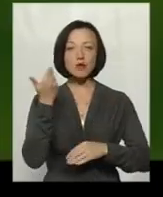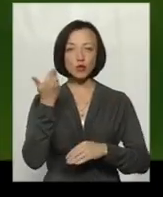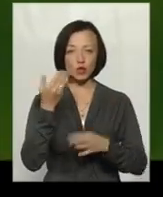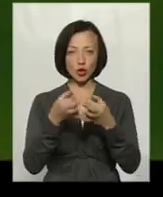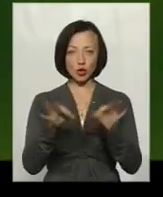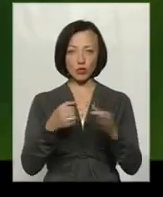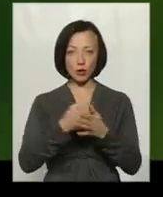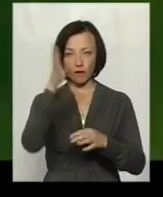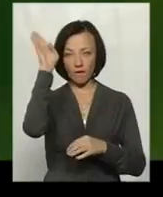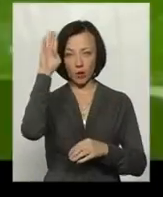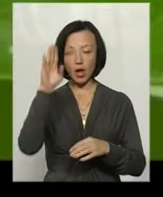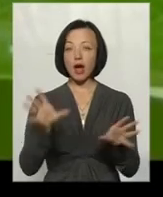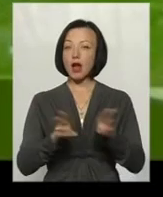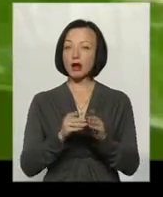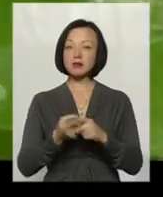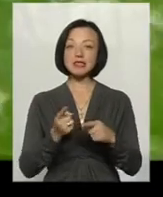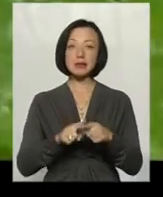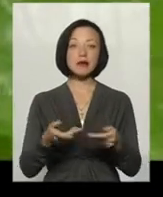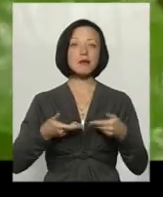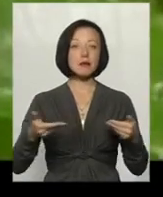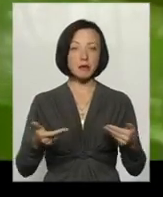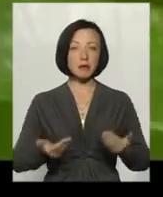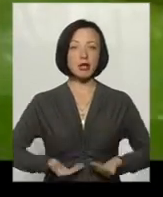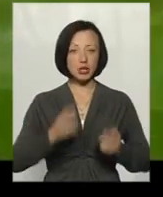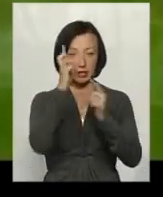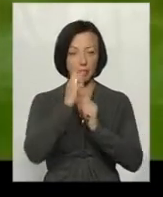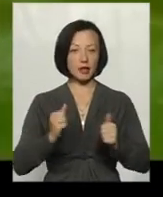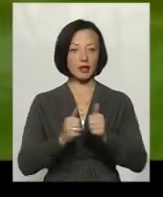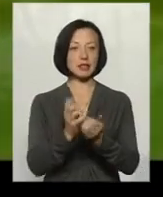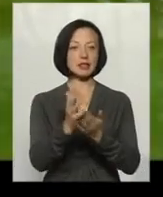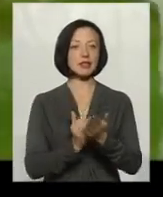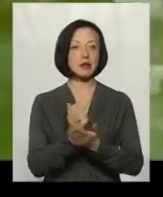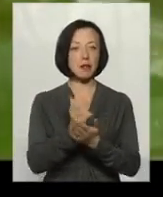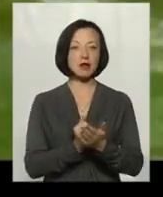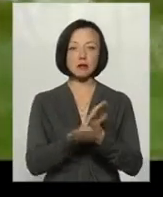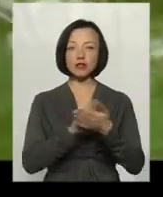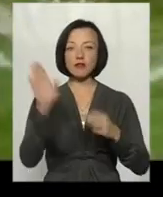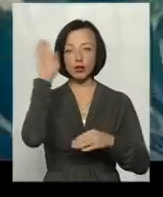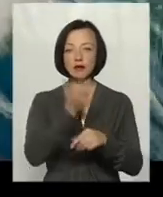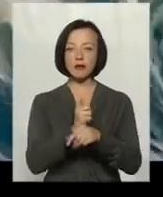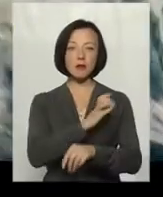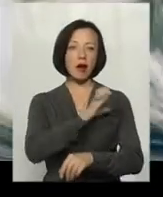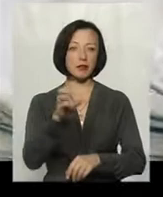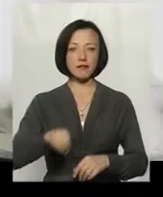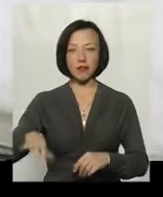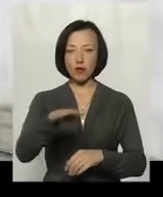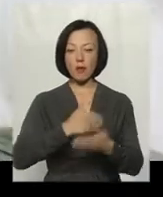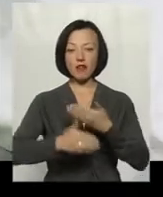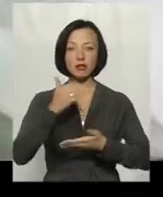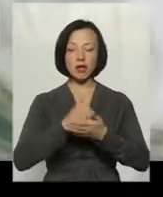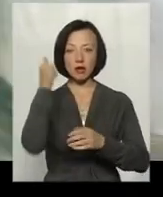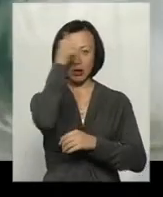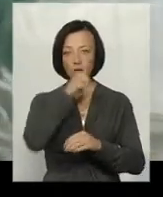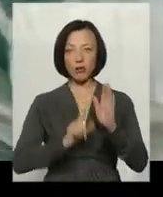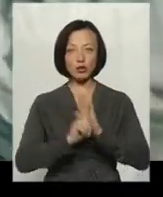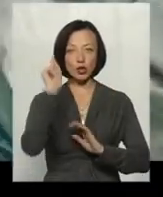доступу до води. Разом з тим і ми, мешканці країни, яка за запасами прісної води – одна з найбагатших у Європі, в останні роки почали